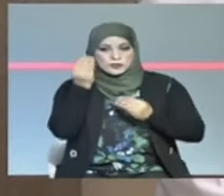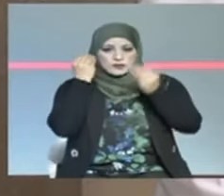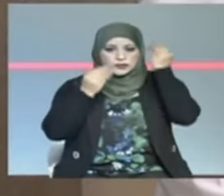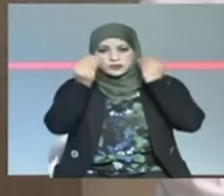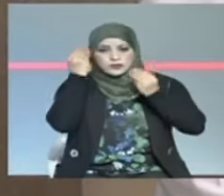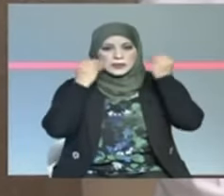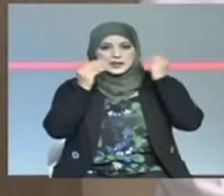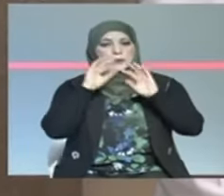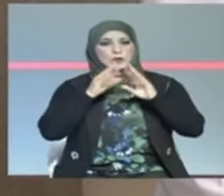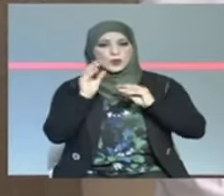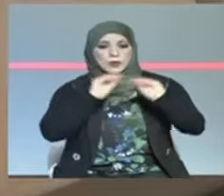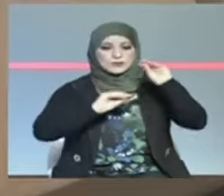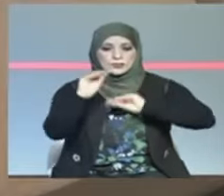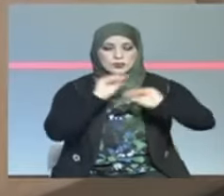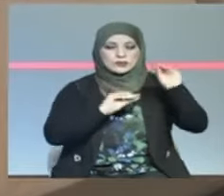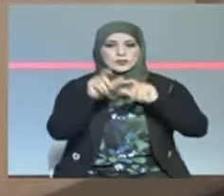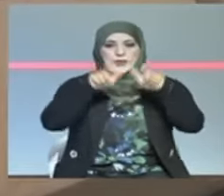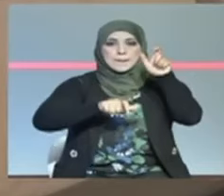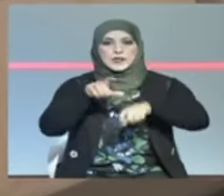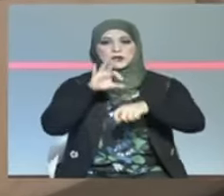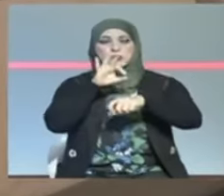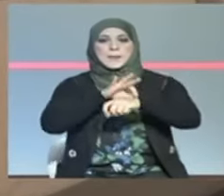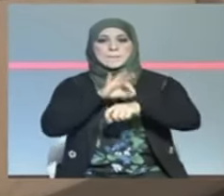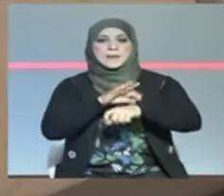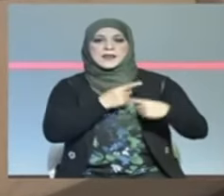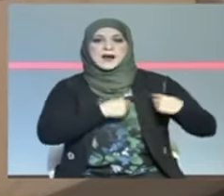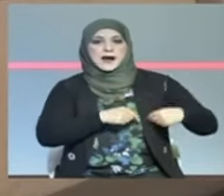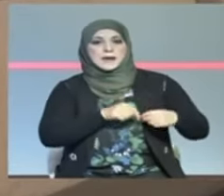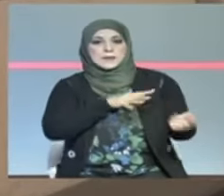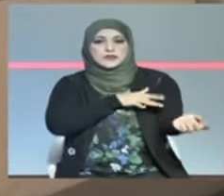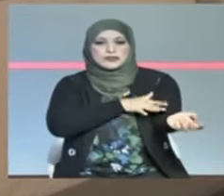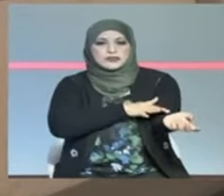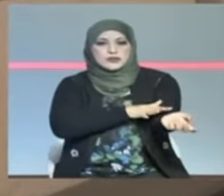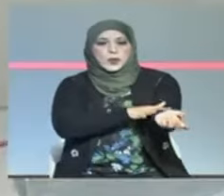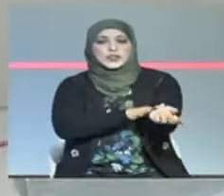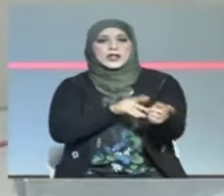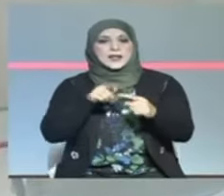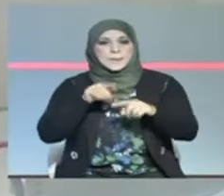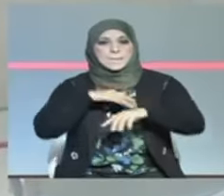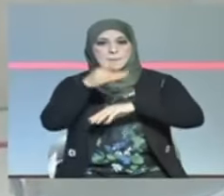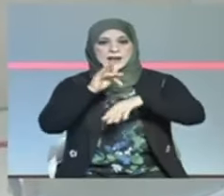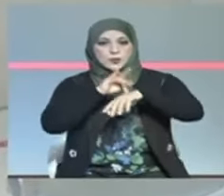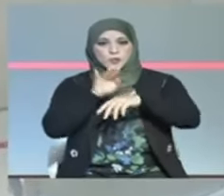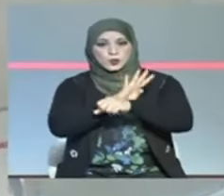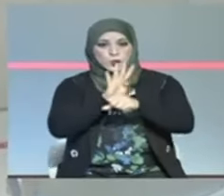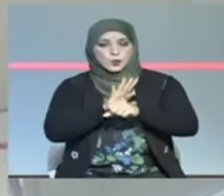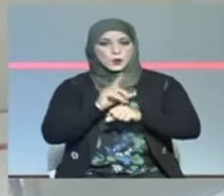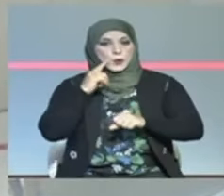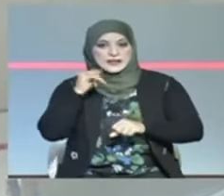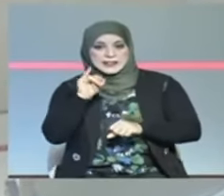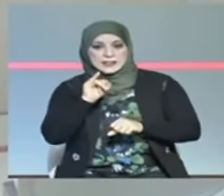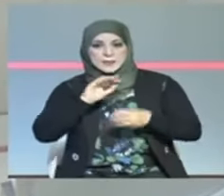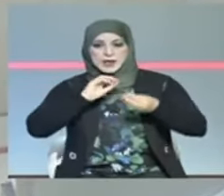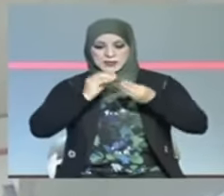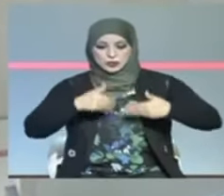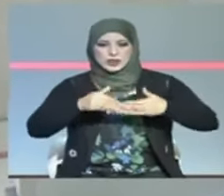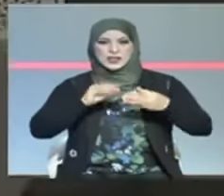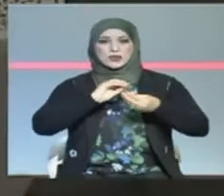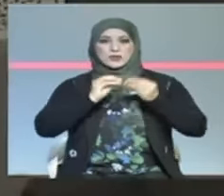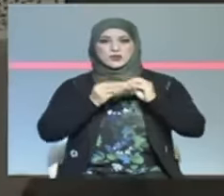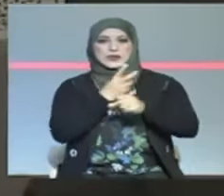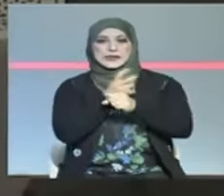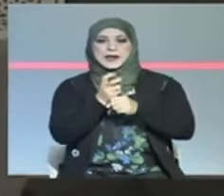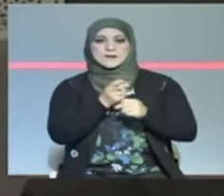إمكانيات العلاج المتاحة لمرضى القلب والشرين بعد إصابتهم بكورونا خاصة إذا ما تعكرت حالتهم